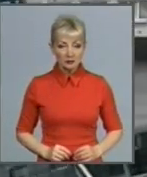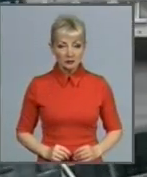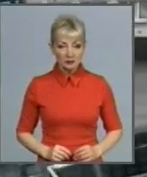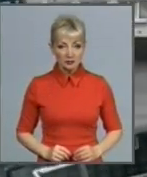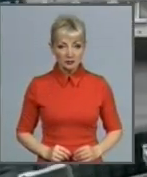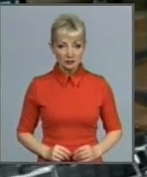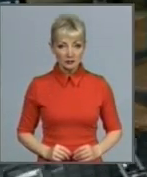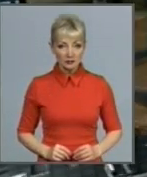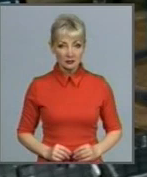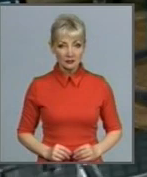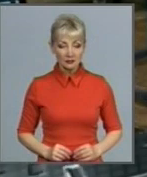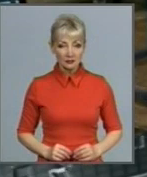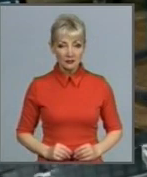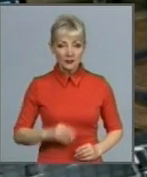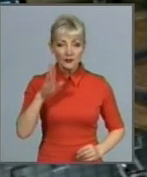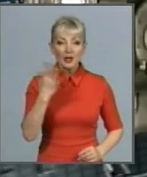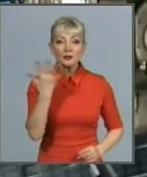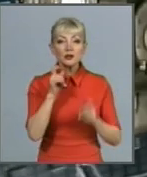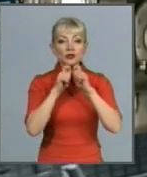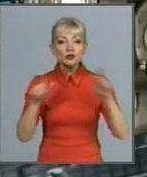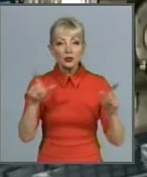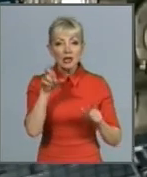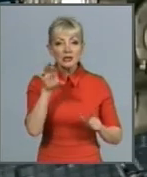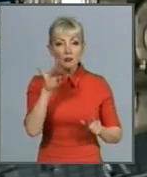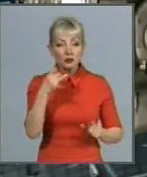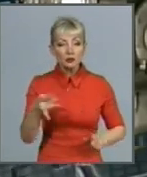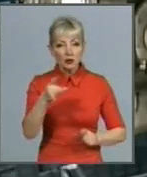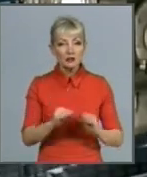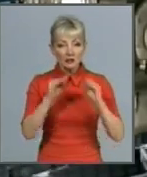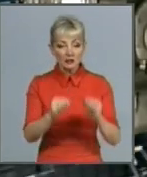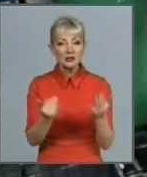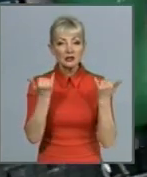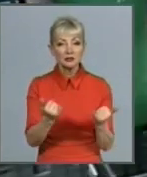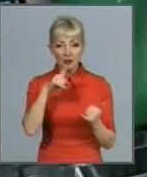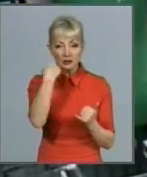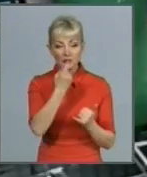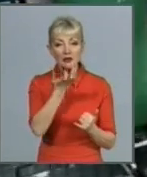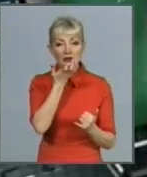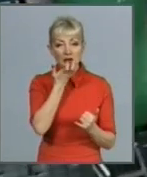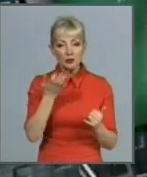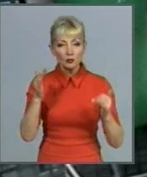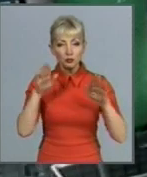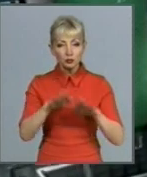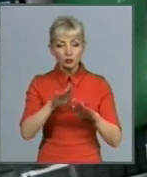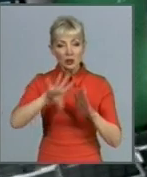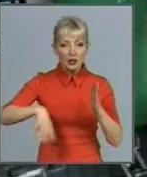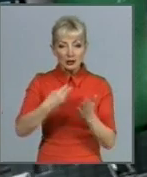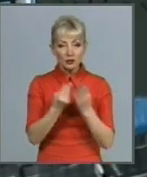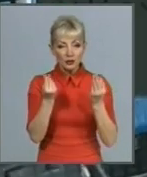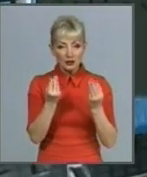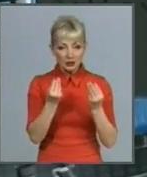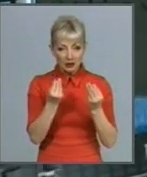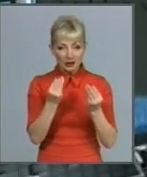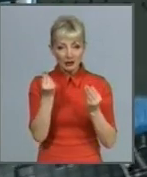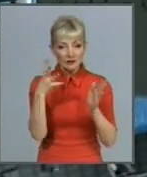У п'яти школах Слобідського району встановили сучасні індивідуальні тепловізори, пункти за рахунок коштів інвесторів. Це обладнання